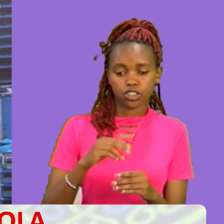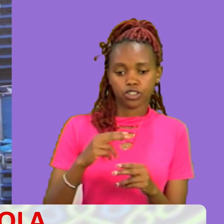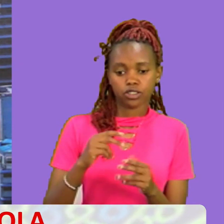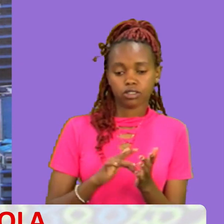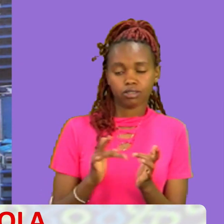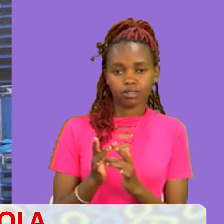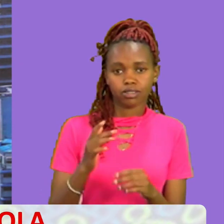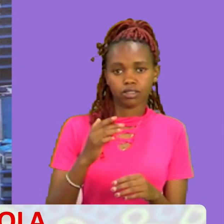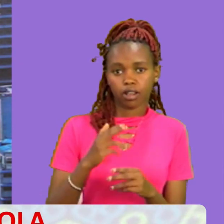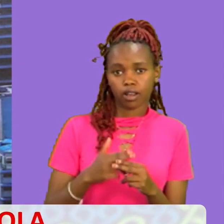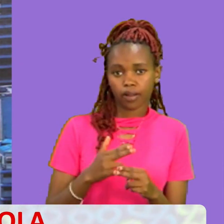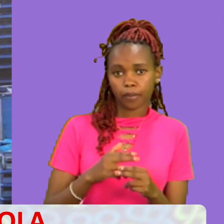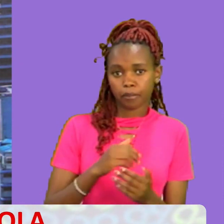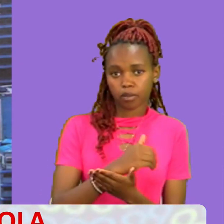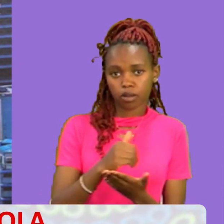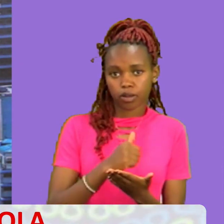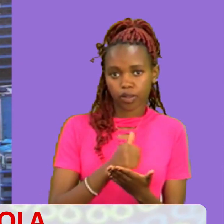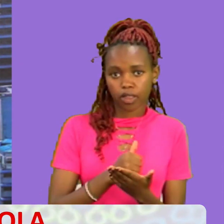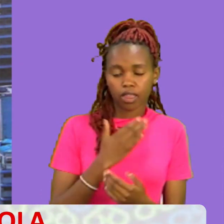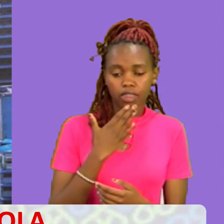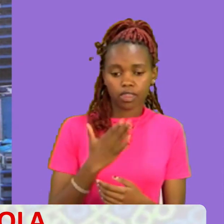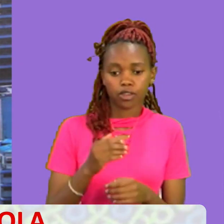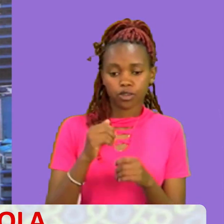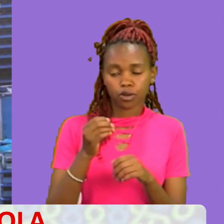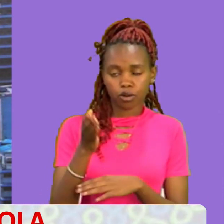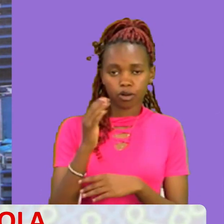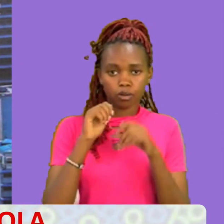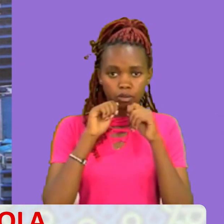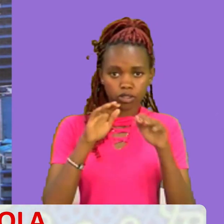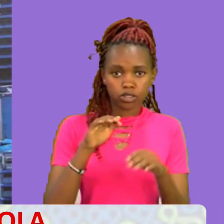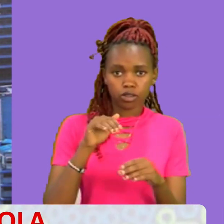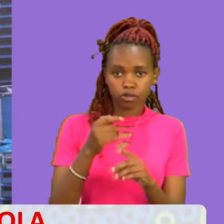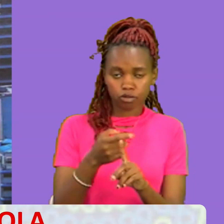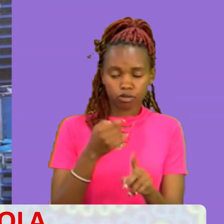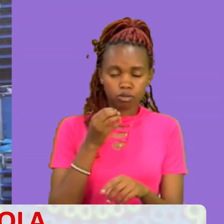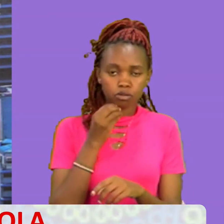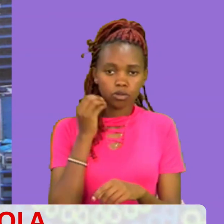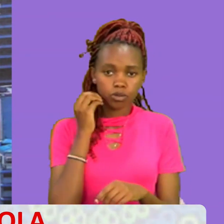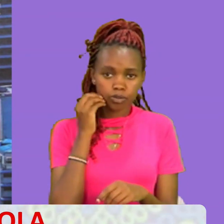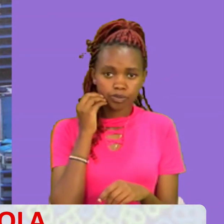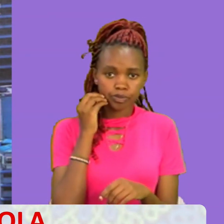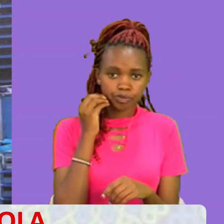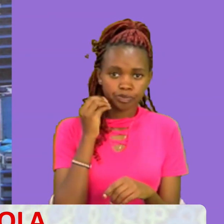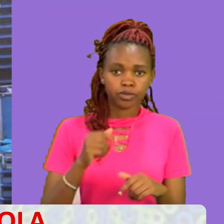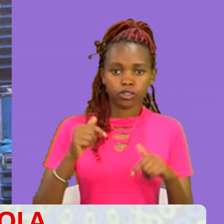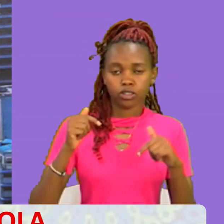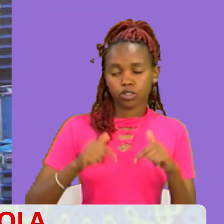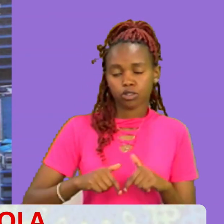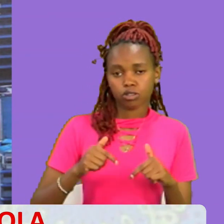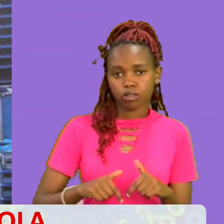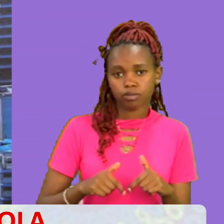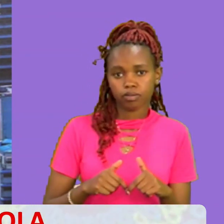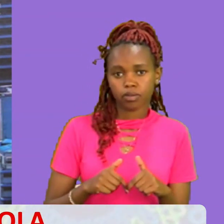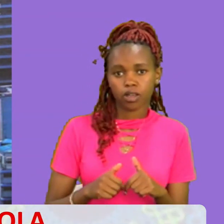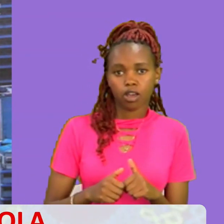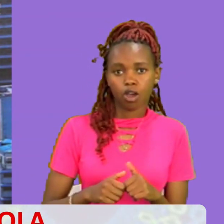amen Asante sana munga kubariki wewe Yambayo na intazama pali nyumbani Na munga kuteda imema kwa kuwa Siku ya leo Imekua ni